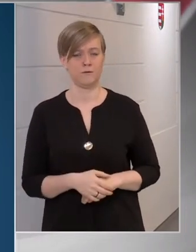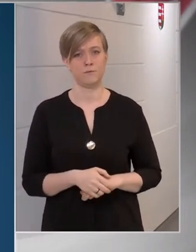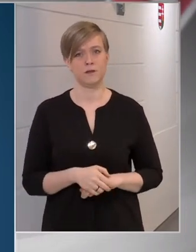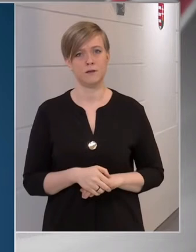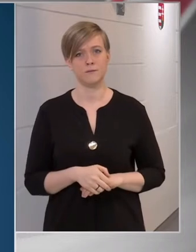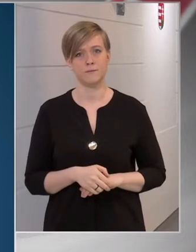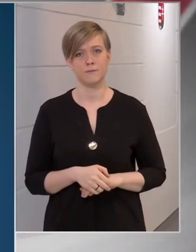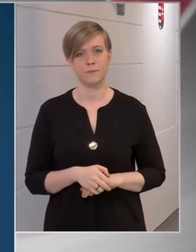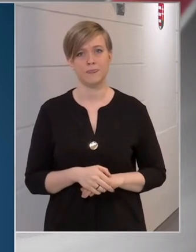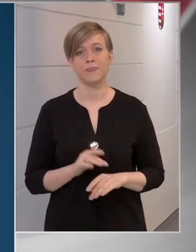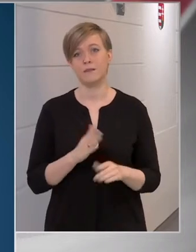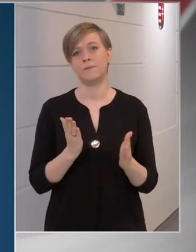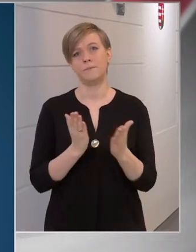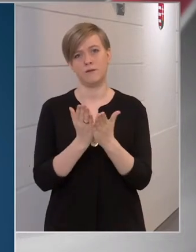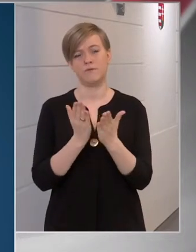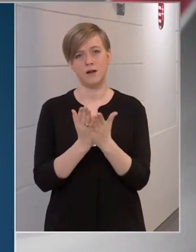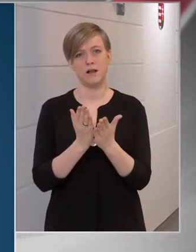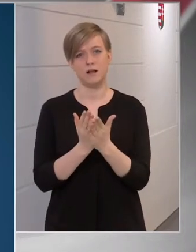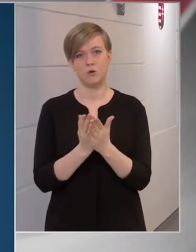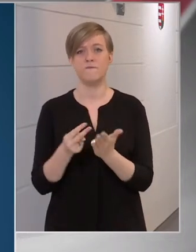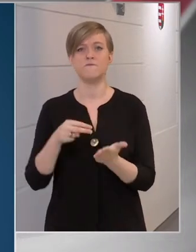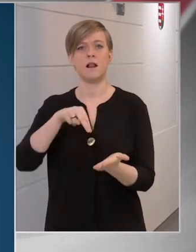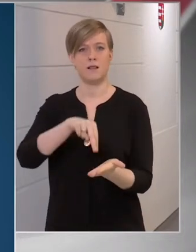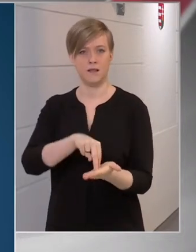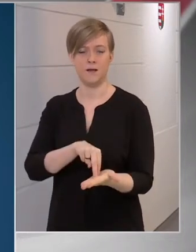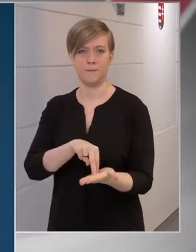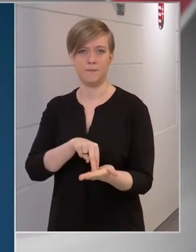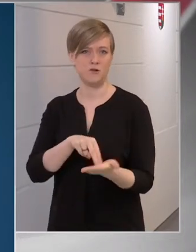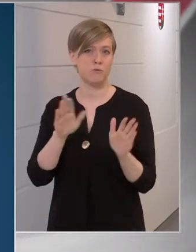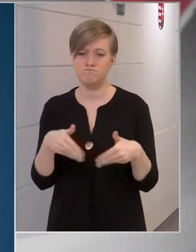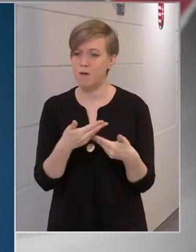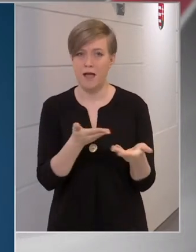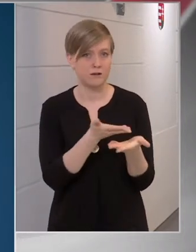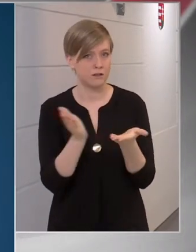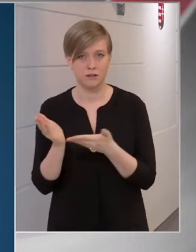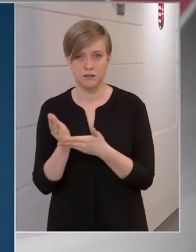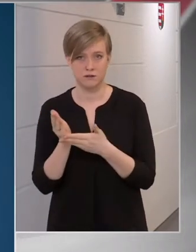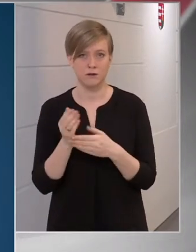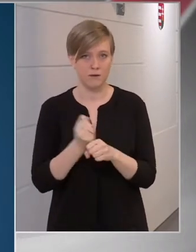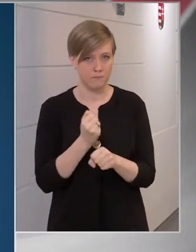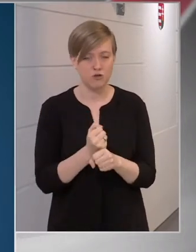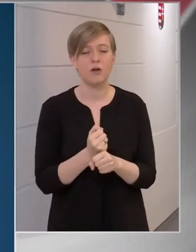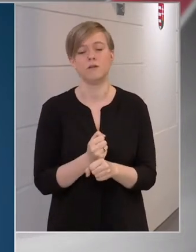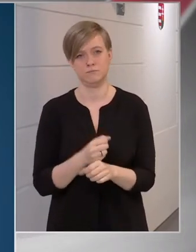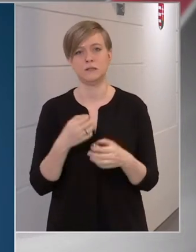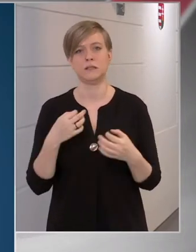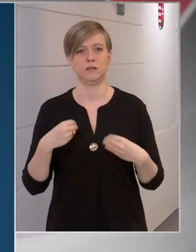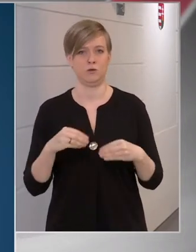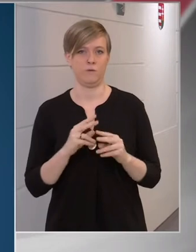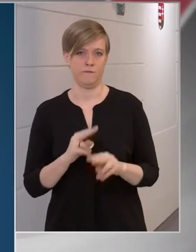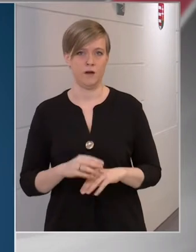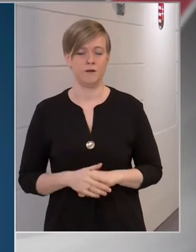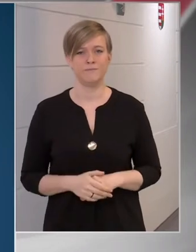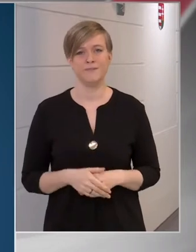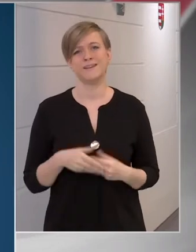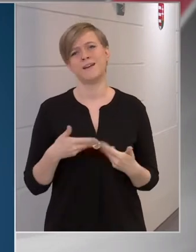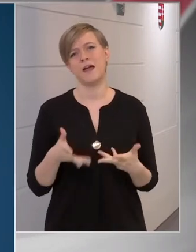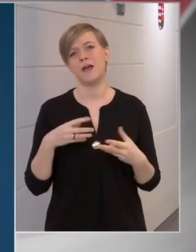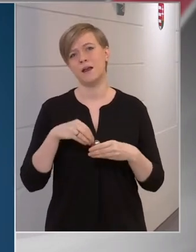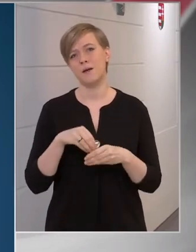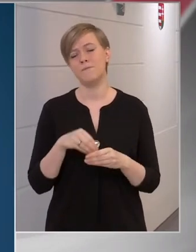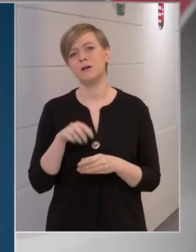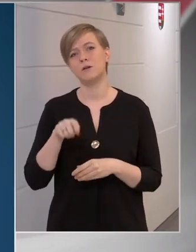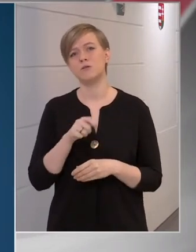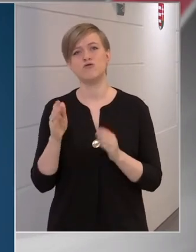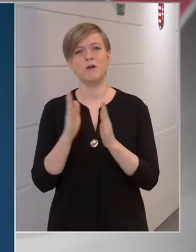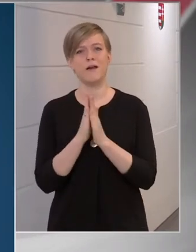ennek megfelelő fellépés az bárki is az elkövető indokolt. Ugyanakkor kár ebben a